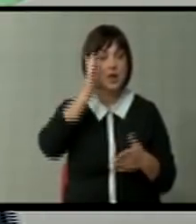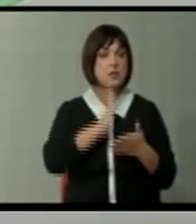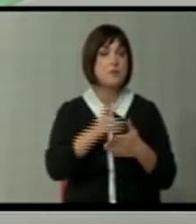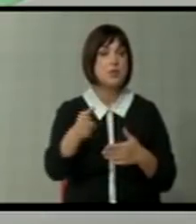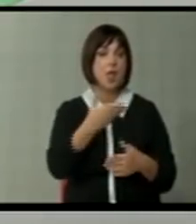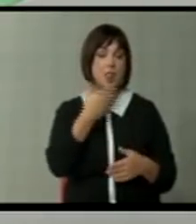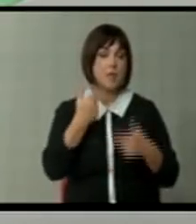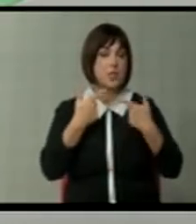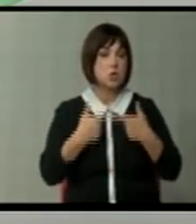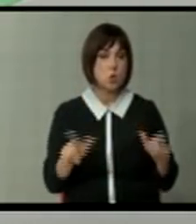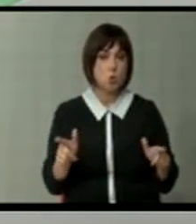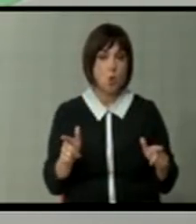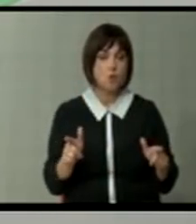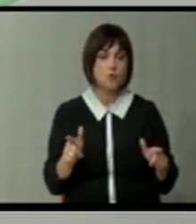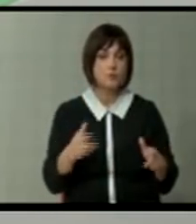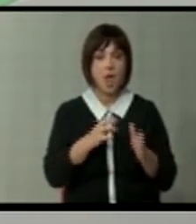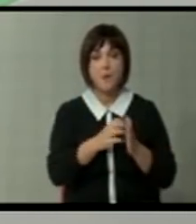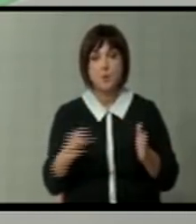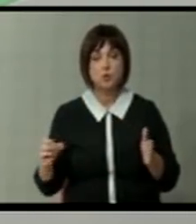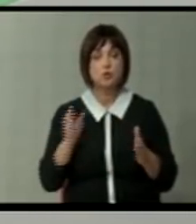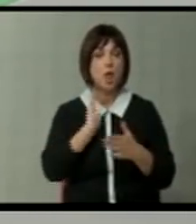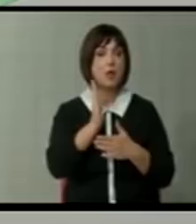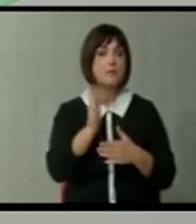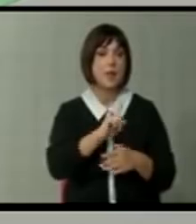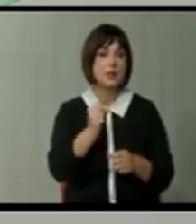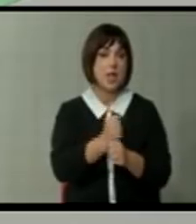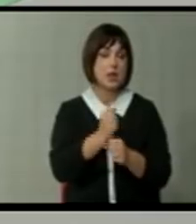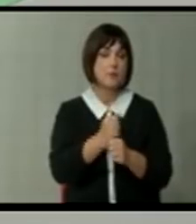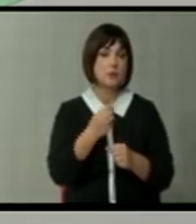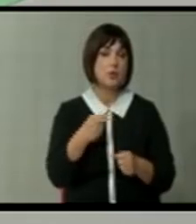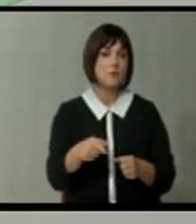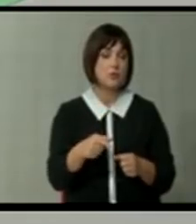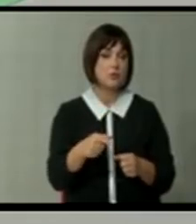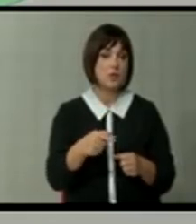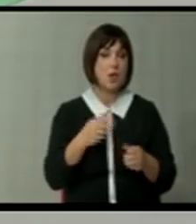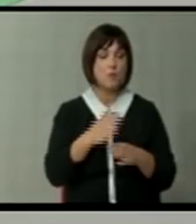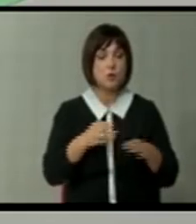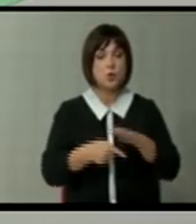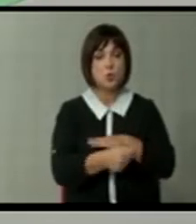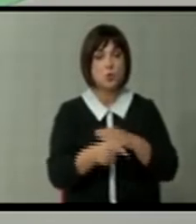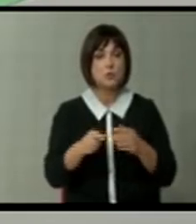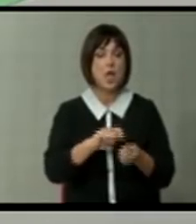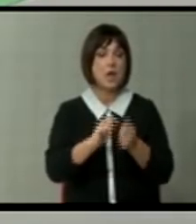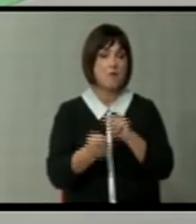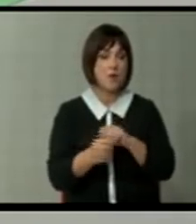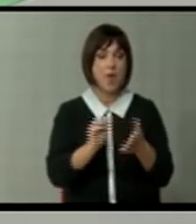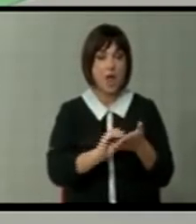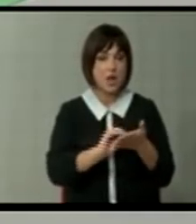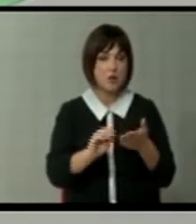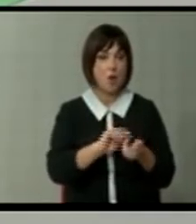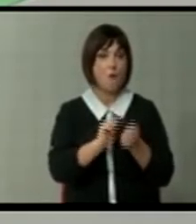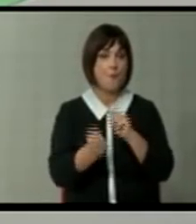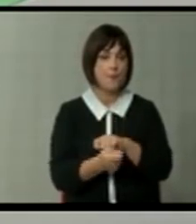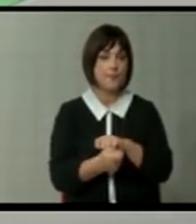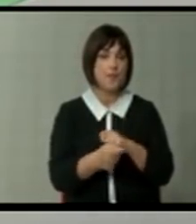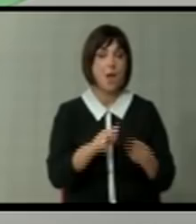таа која нема да ни дозволи да продолжиме натаму ако не поработиме на борбата против корупција, реформите во администрацијата, реформата на